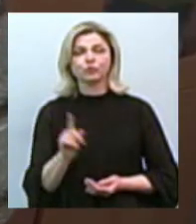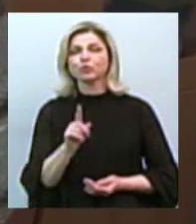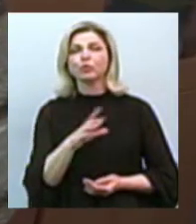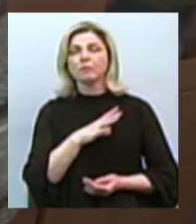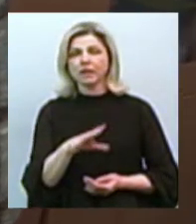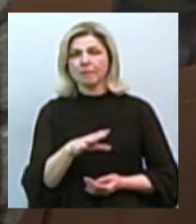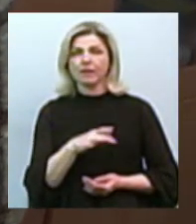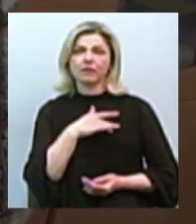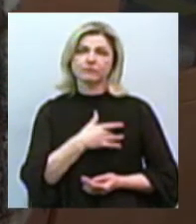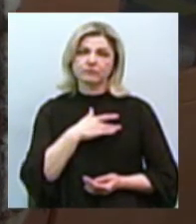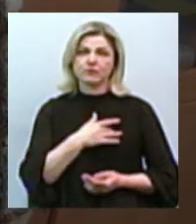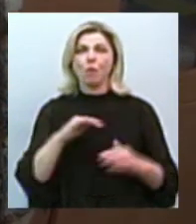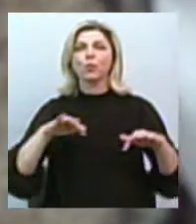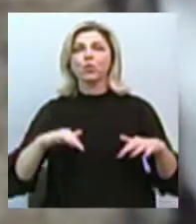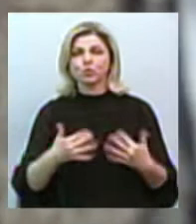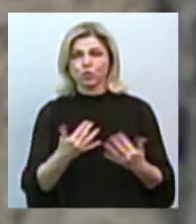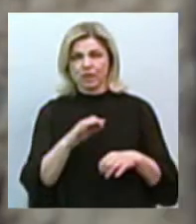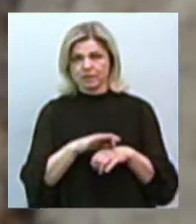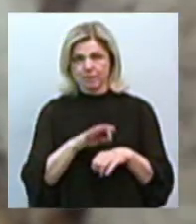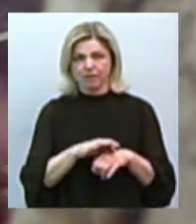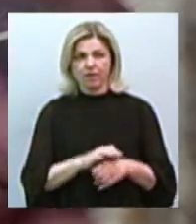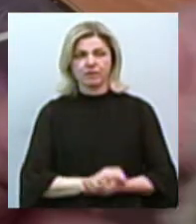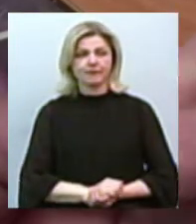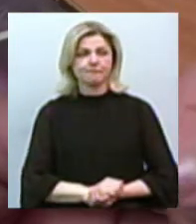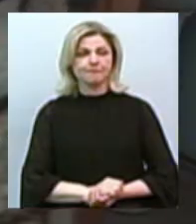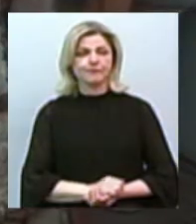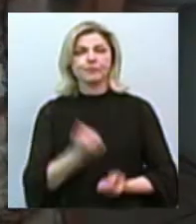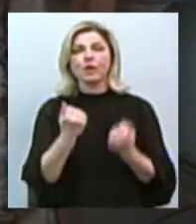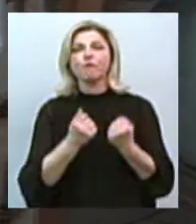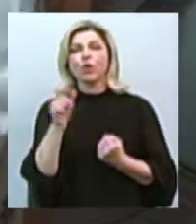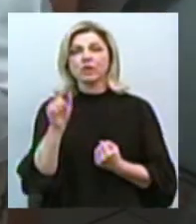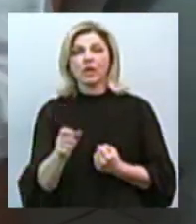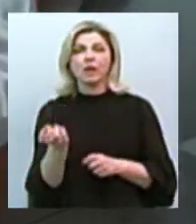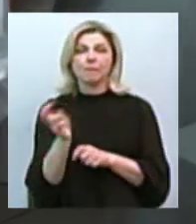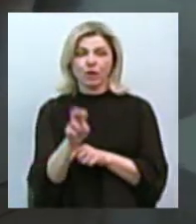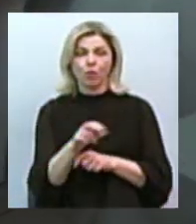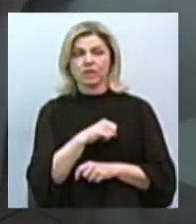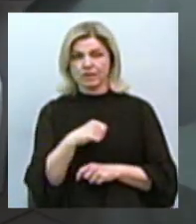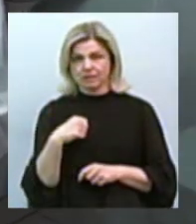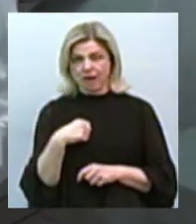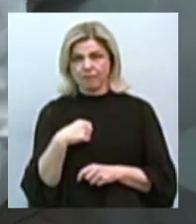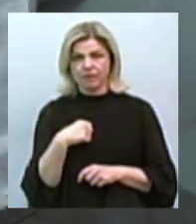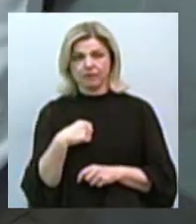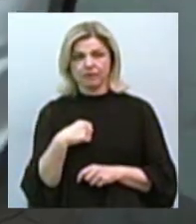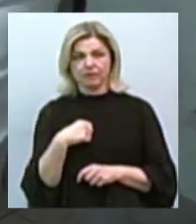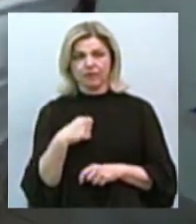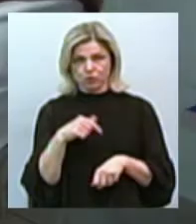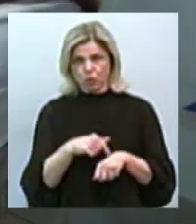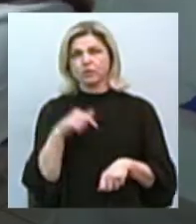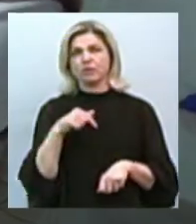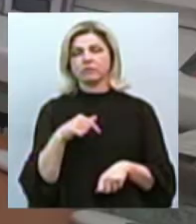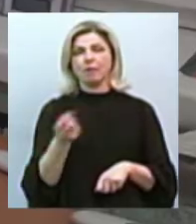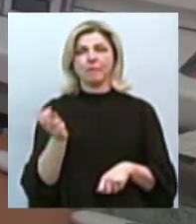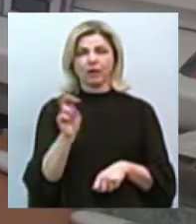ніяких простудних заболівань. Водітелі приходять самі такі, що зазнатівні всі,